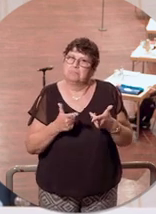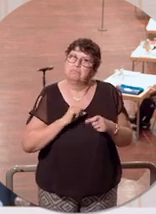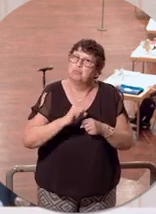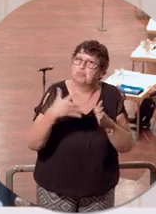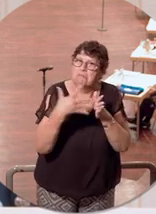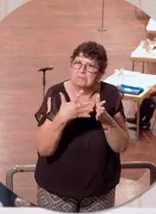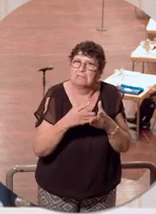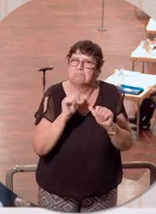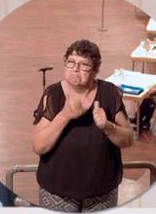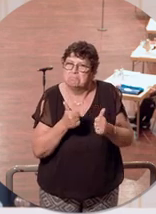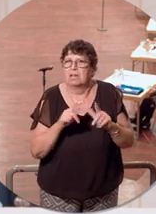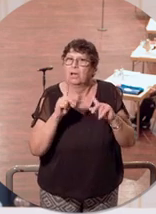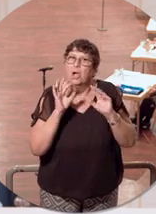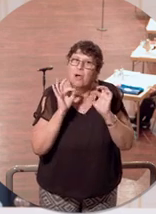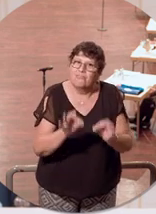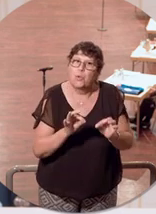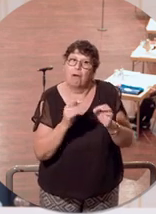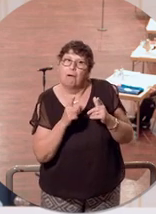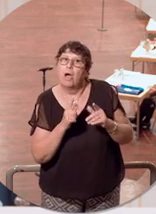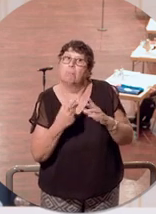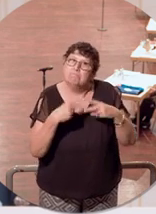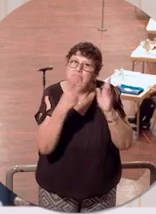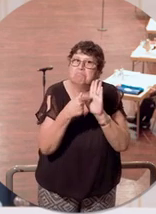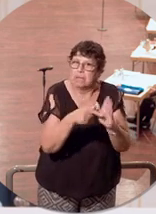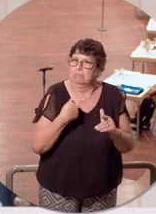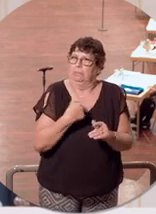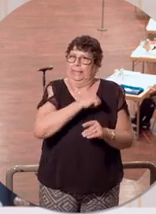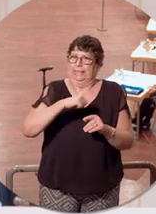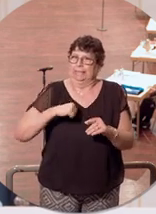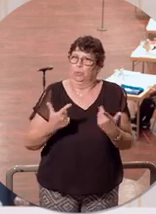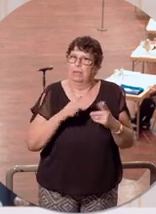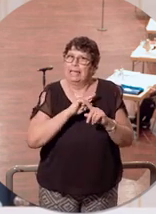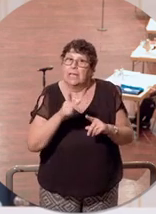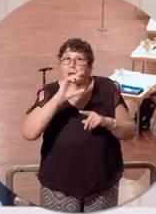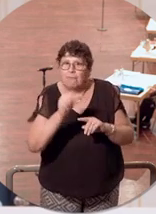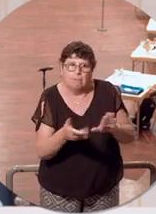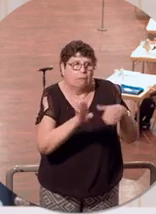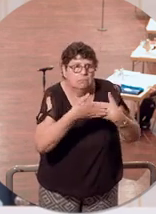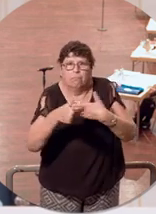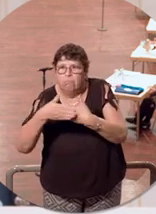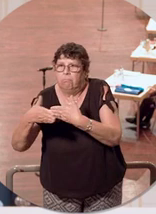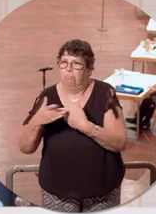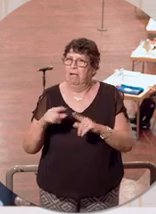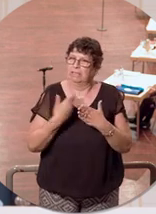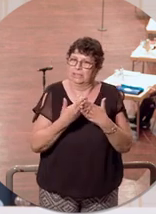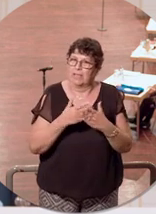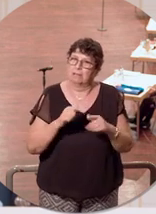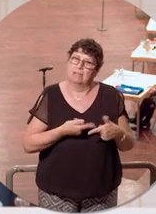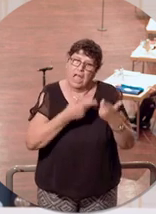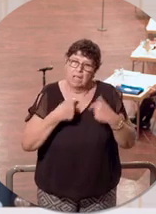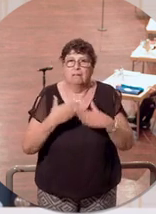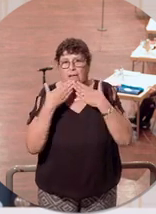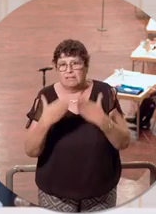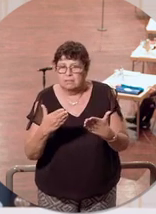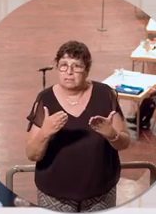beizutragen, dass Dunkelziffern niedrig bleiben, um dazu beizutragen, dass nicht wieder alles zugemacht werden muss. Und deswegen an dieser Stelle mal ein ganz großes Dankeschön